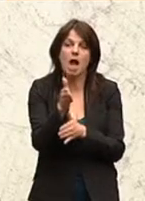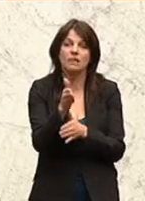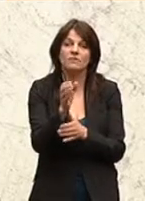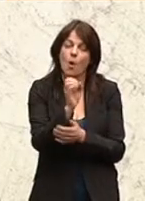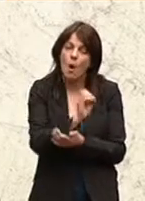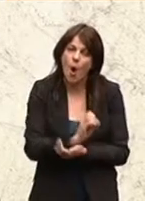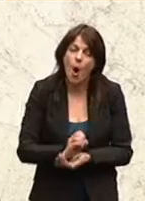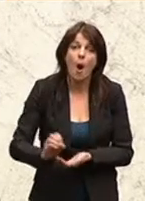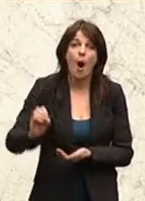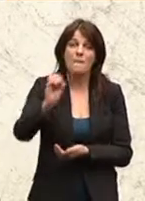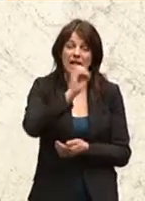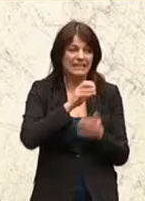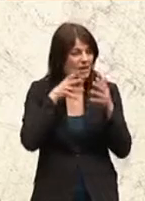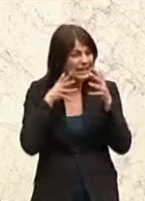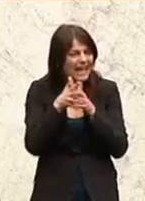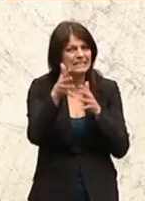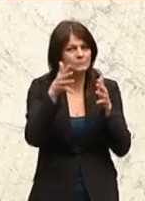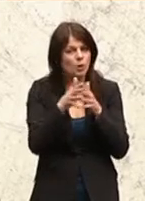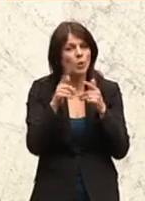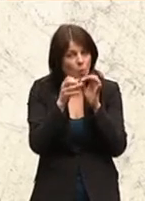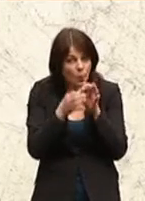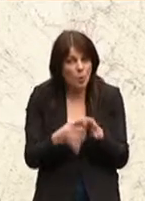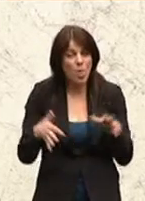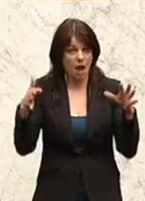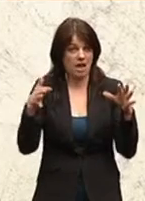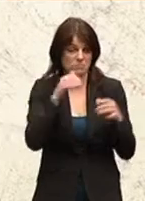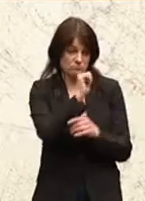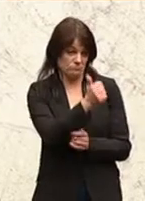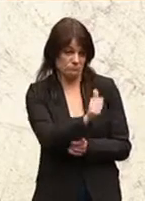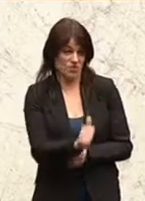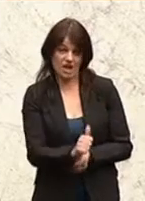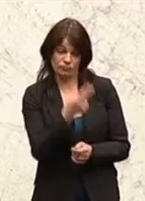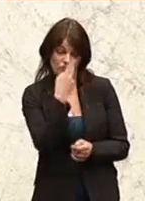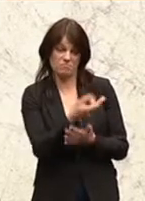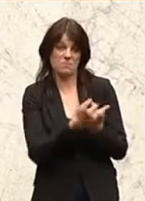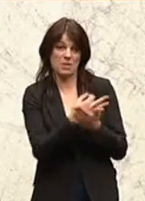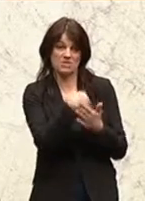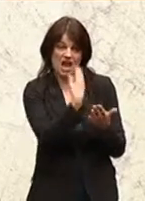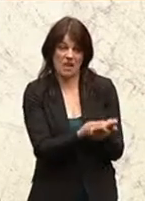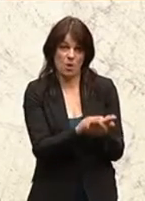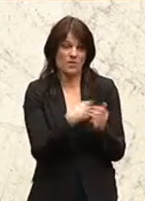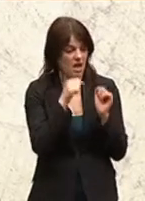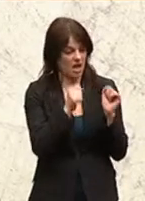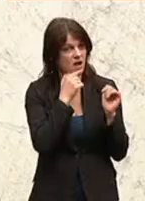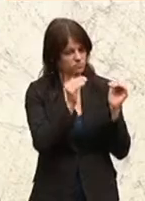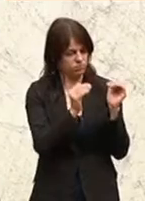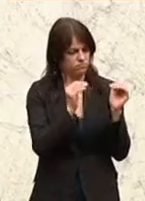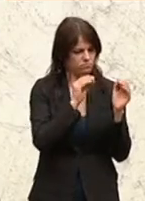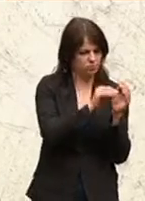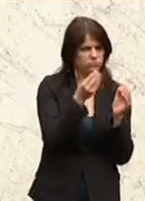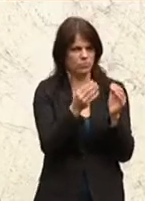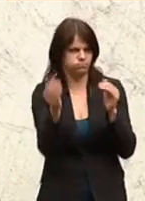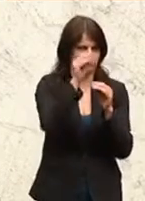objektive, transparente und unabhängige Einstufung von Bildungsangeboten, die zu gewährleisten.